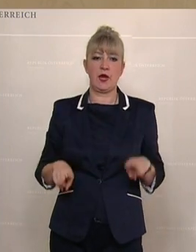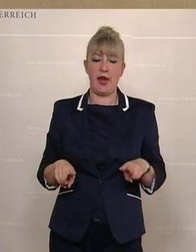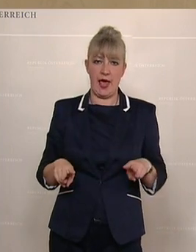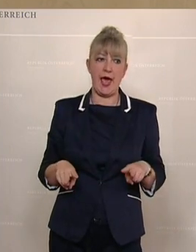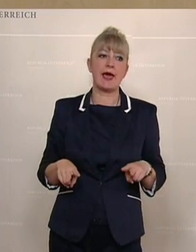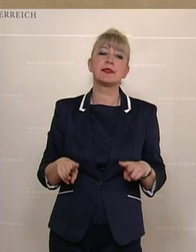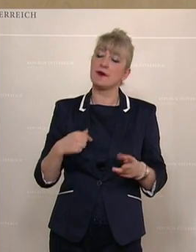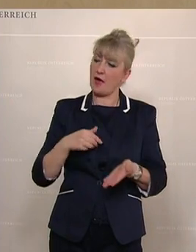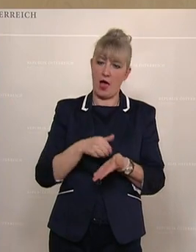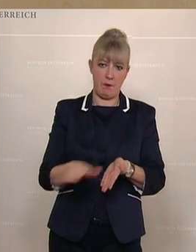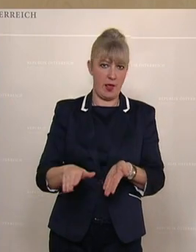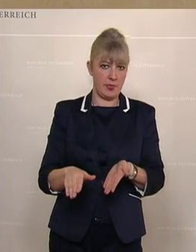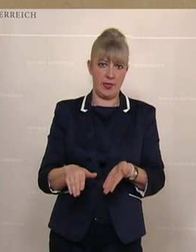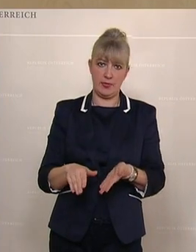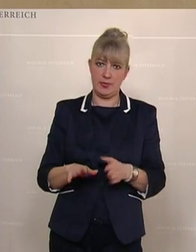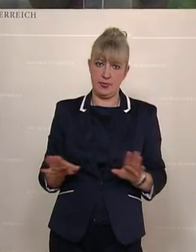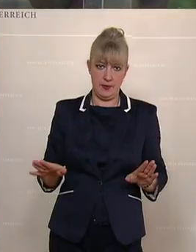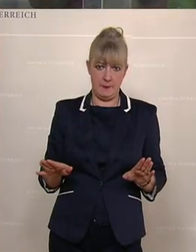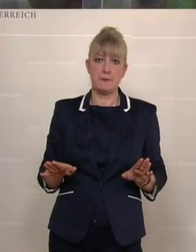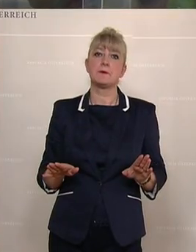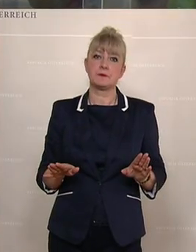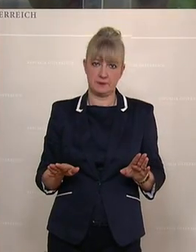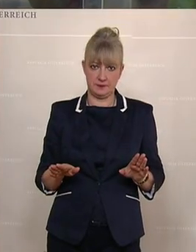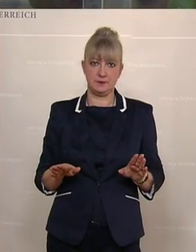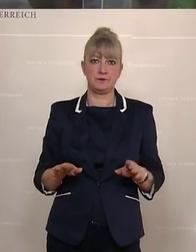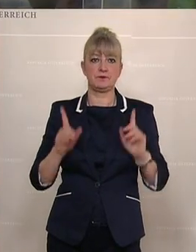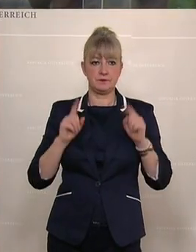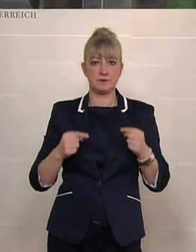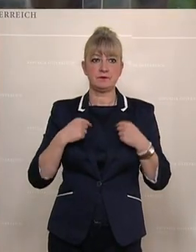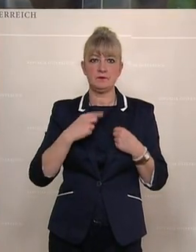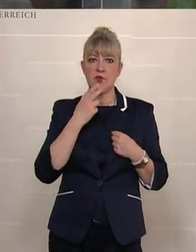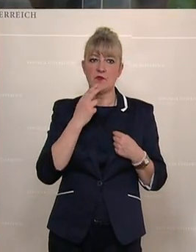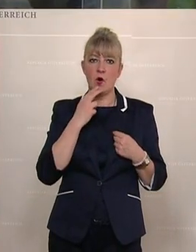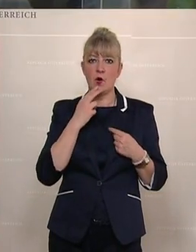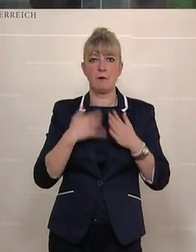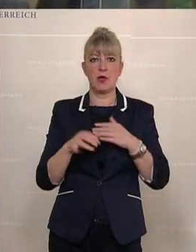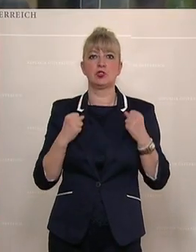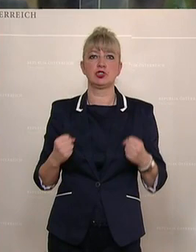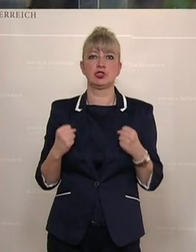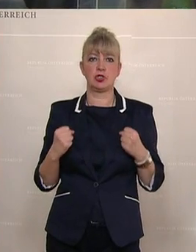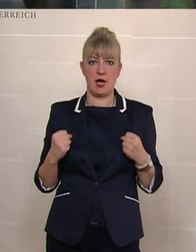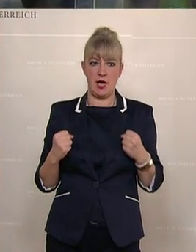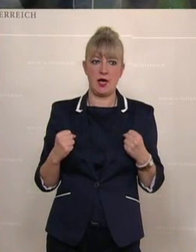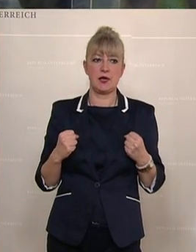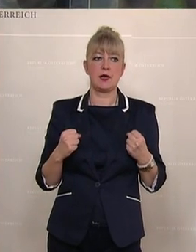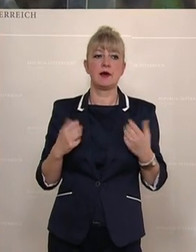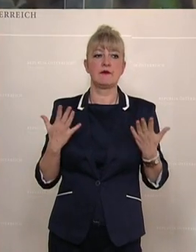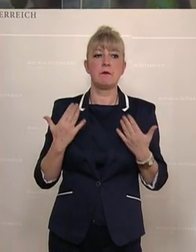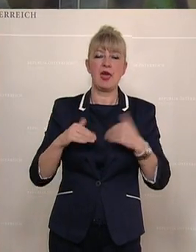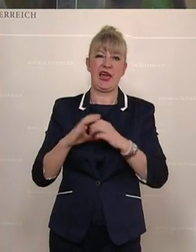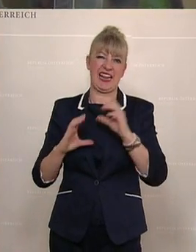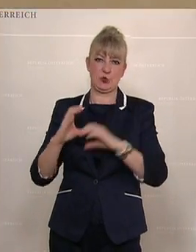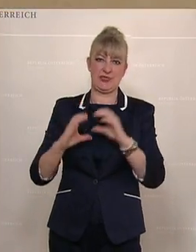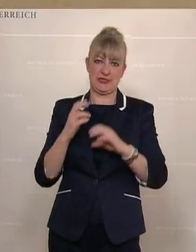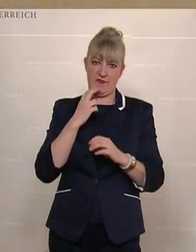lehnen wir strikt ab und wollen eine Verstärkung und ein Mehr an Ressourcen,